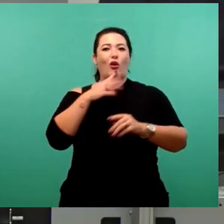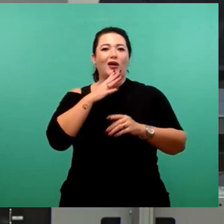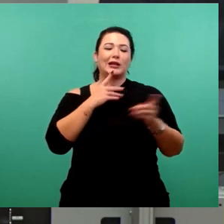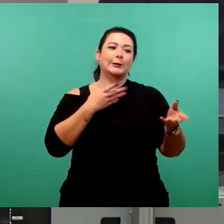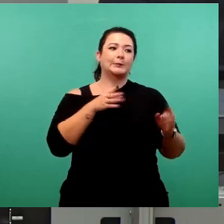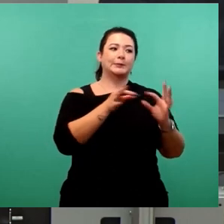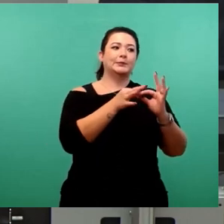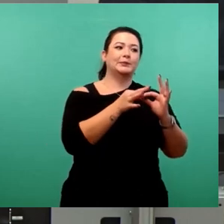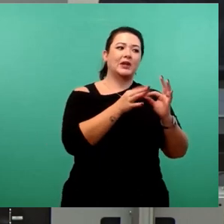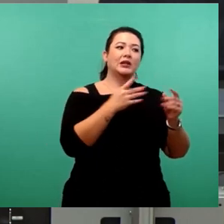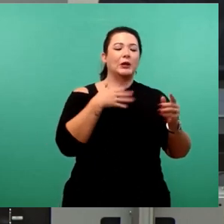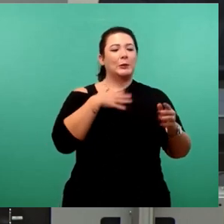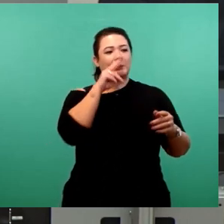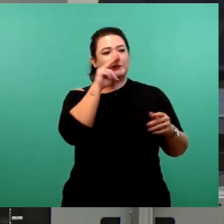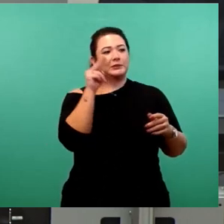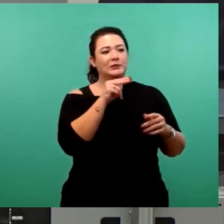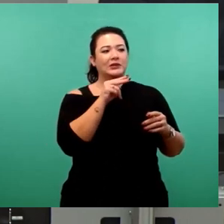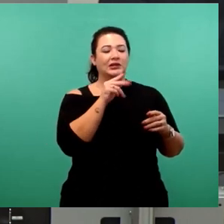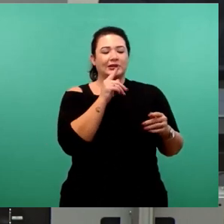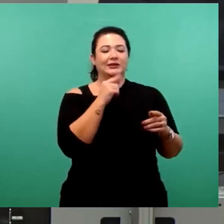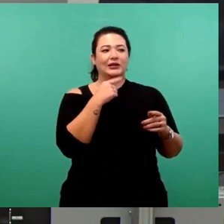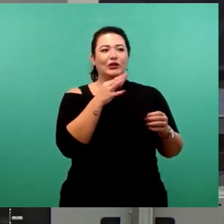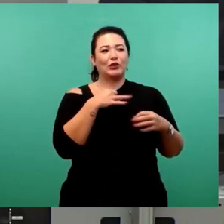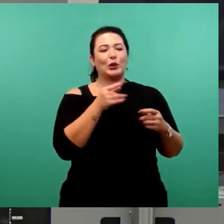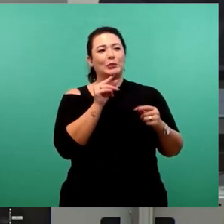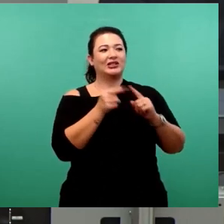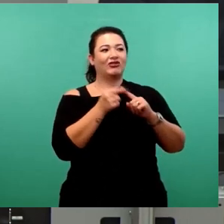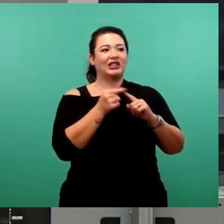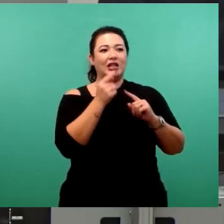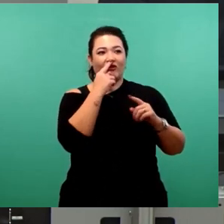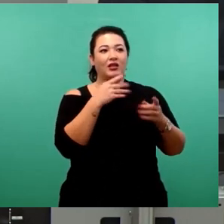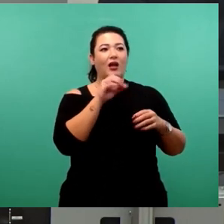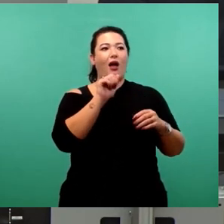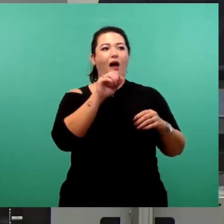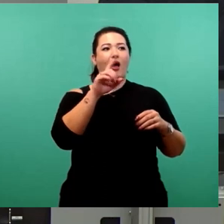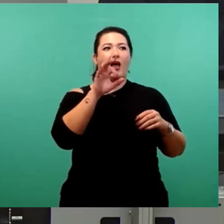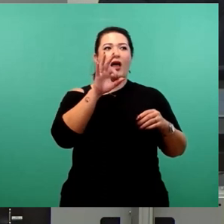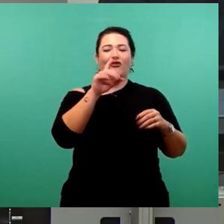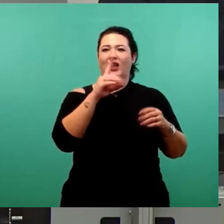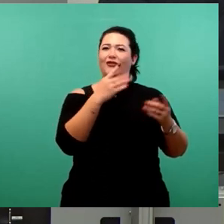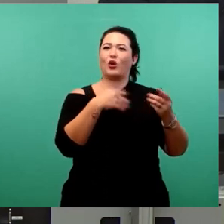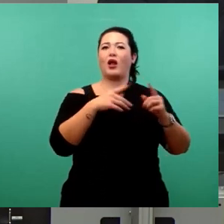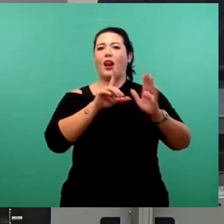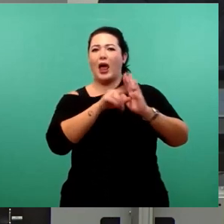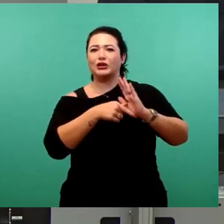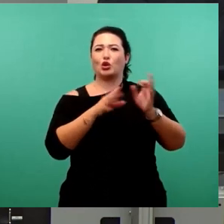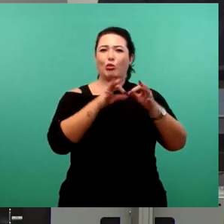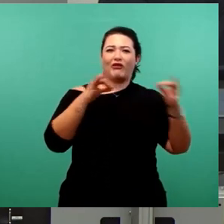entbehrt es schon nicht einer gewissen Komik, wenn ausgerechnet die AfD von Leistung und Befähigung und Bestenauslese spricht, aber